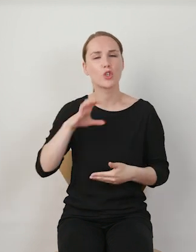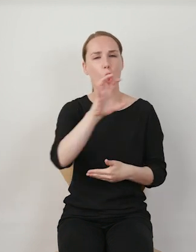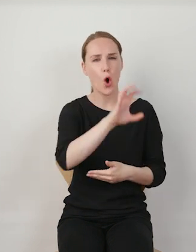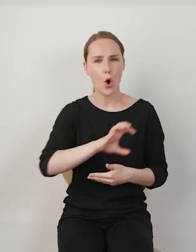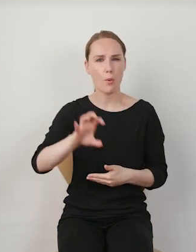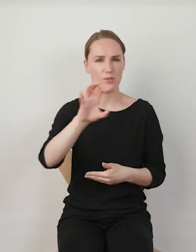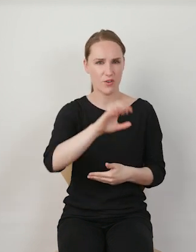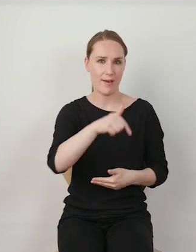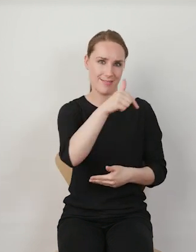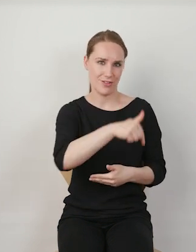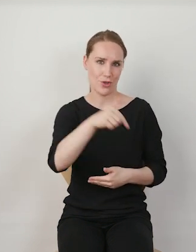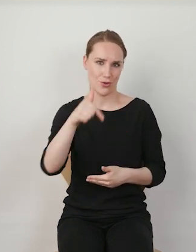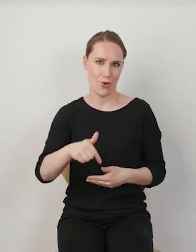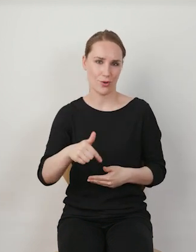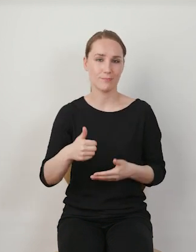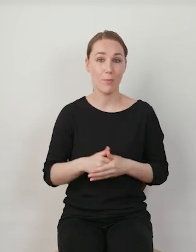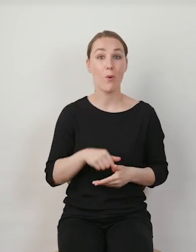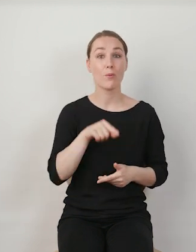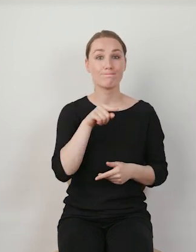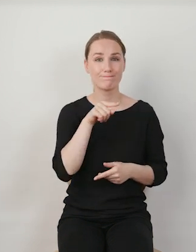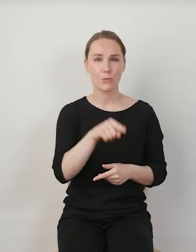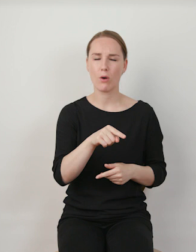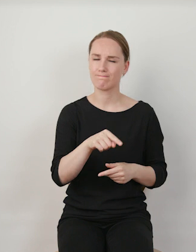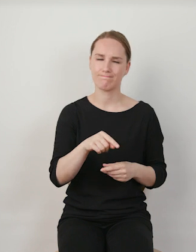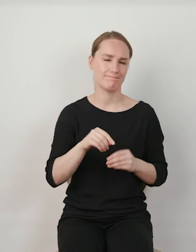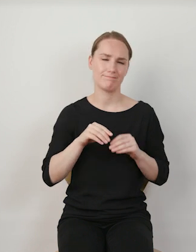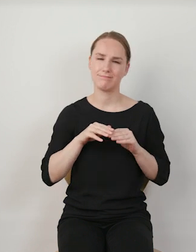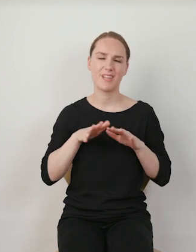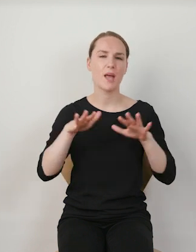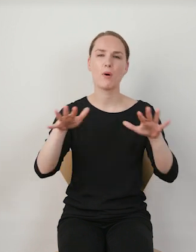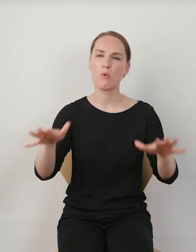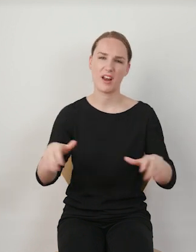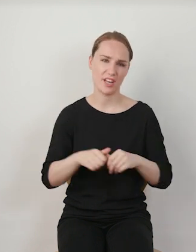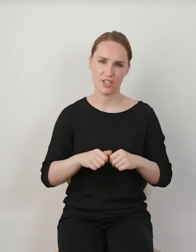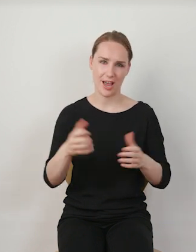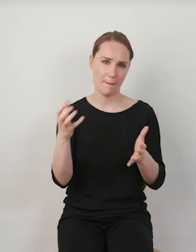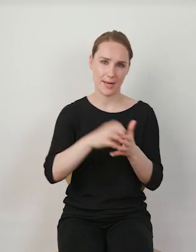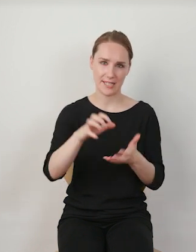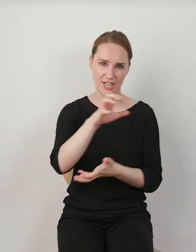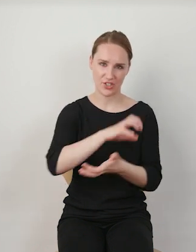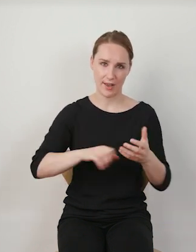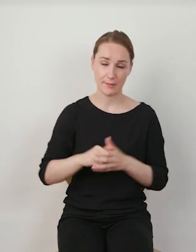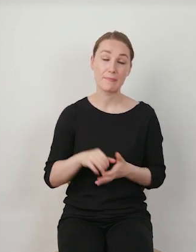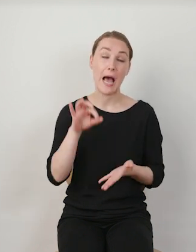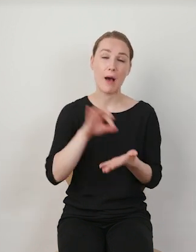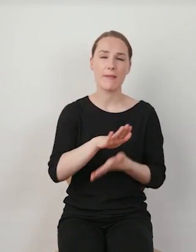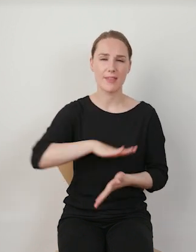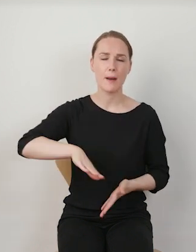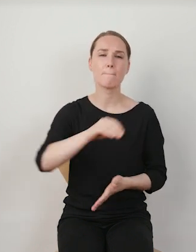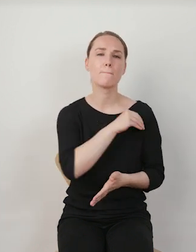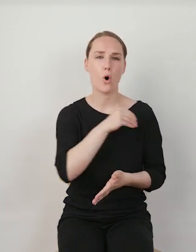tiktoka, chociażby z tego względu, że jest to jedna z najpopularniejszych aplikacji na świecie. I chociaż w Polsce,